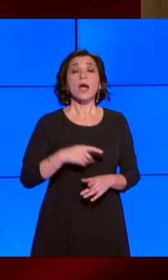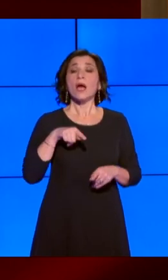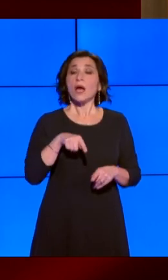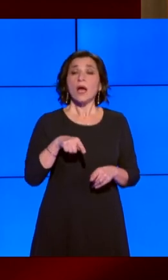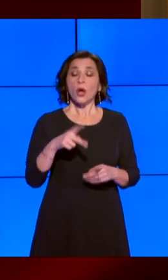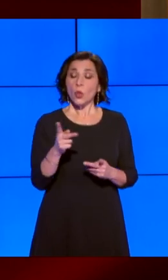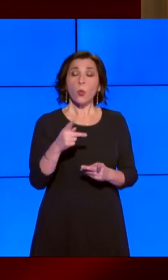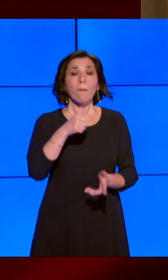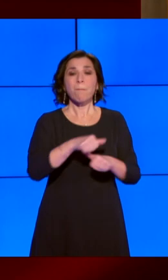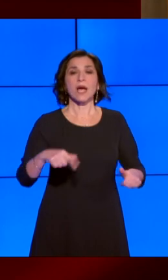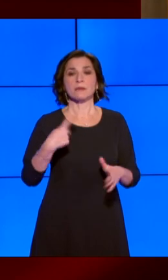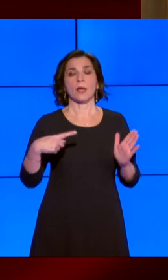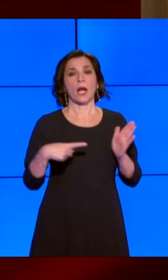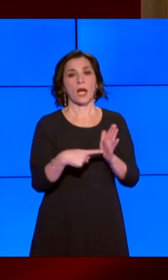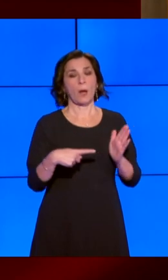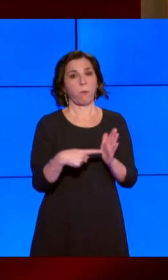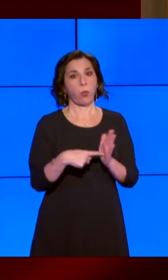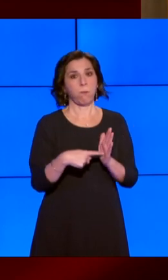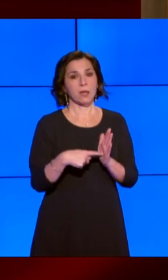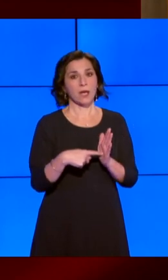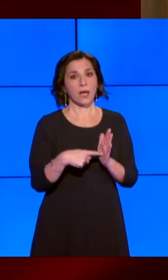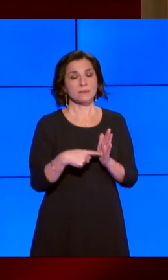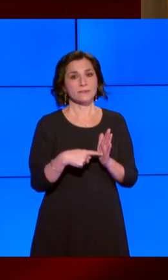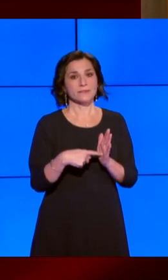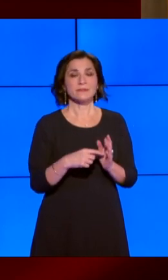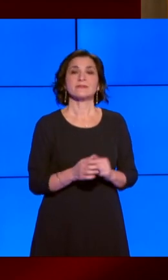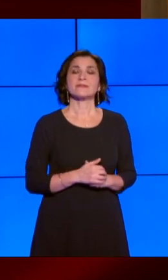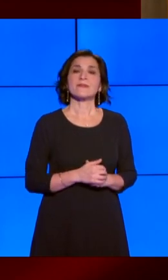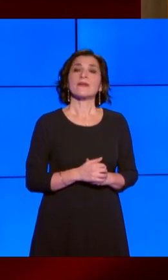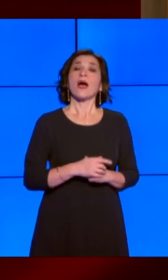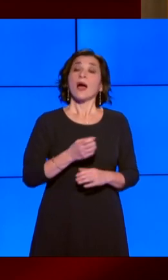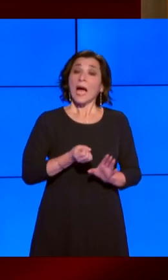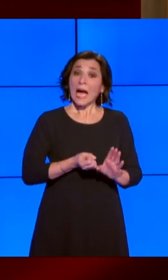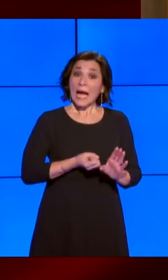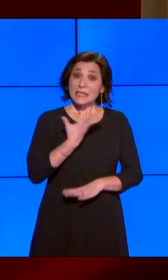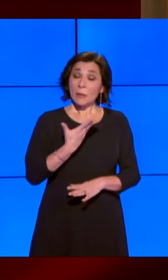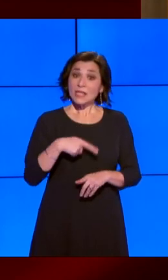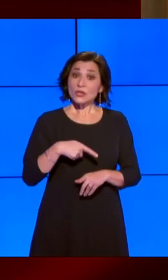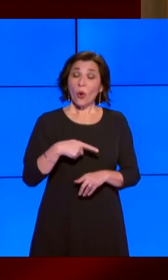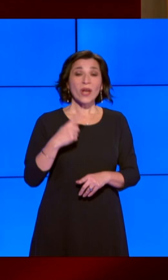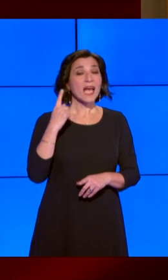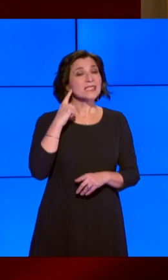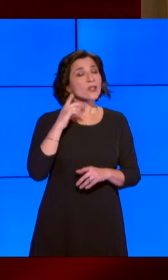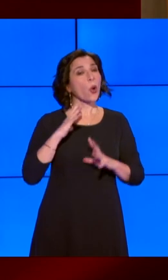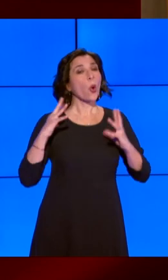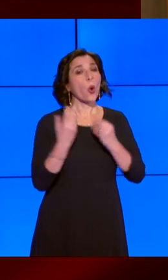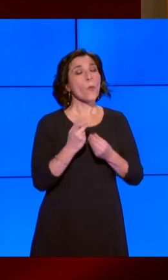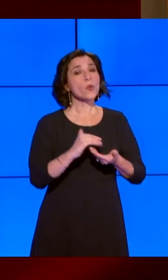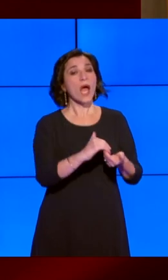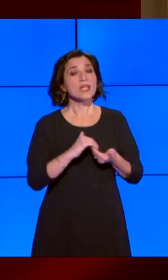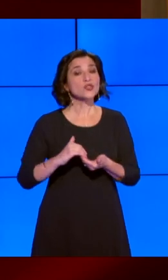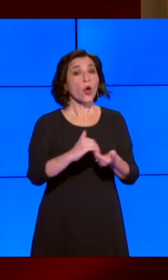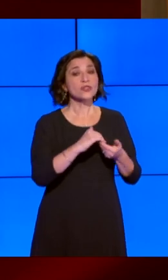Questo comune sentire della società, quando si esprime, si riflette sulle istituzioni per infondervi